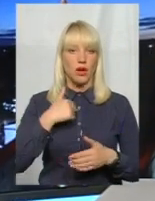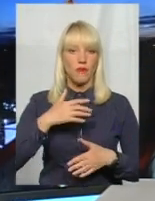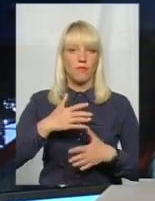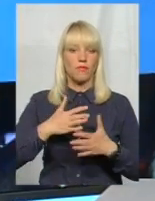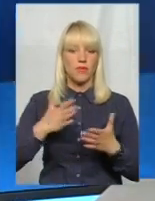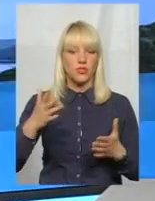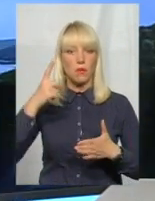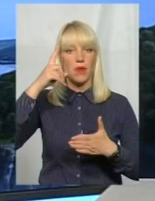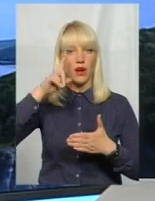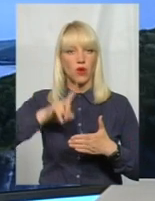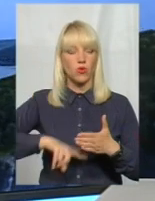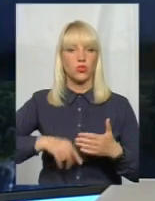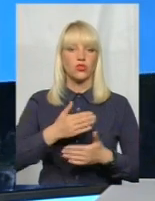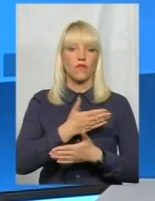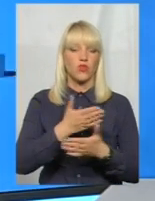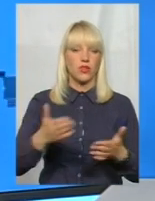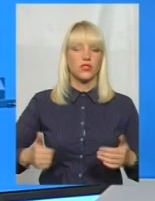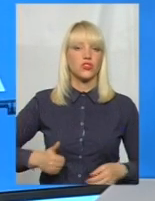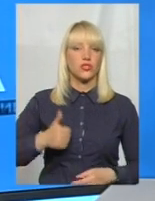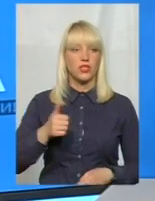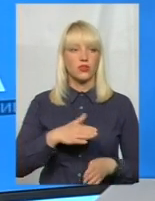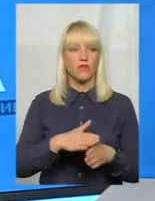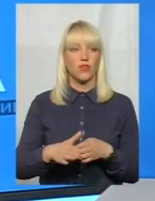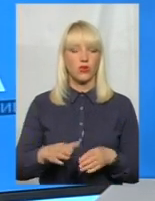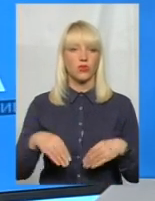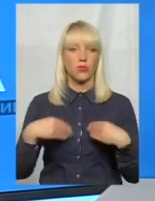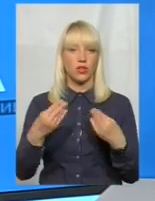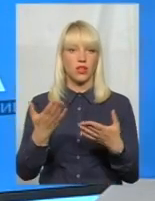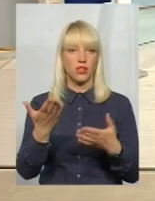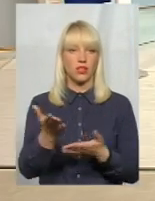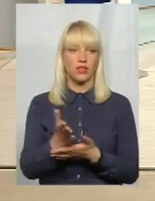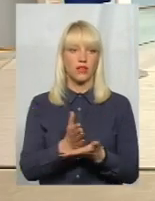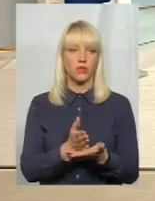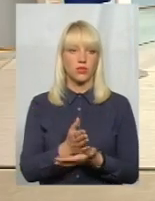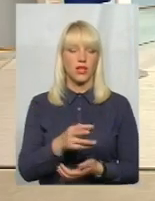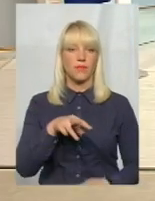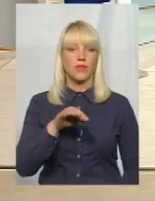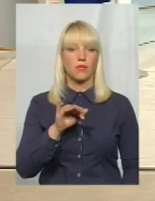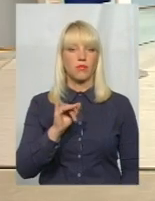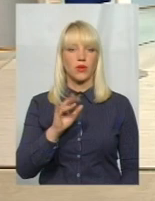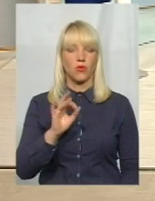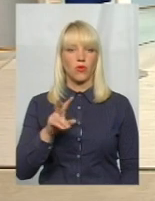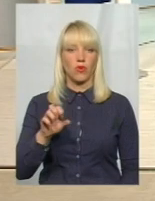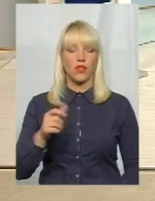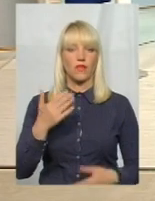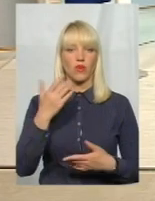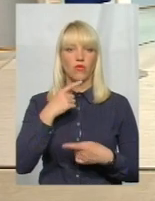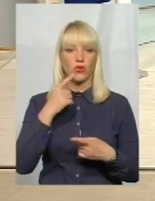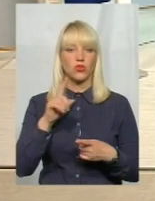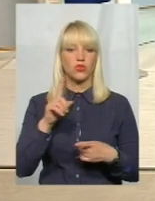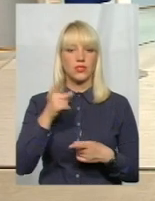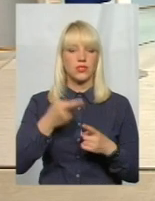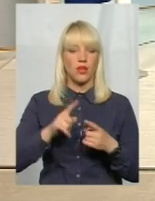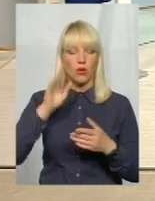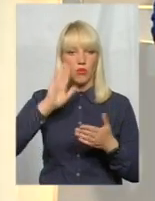вони щастю виконують покладення на їх функції. Але все ж таки, пане Микола, от пане Юрій зазначив, що це політичне питання.